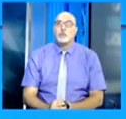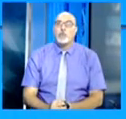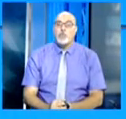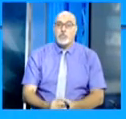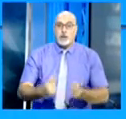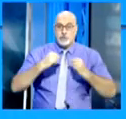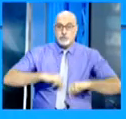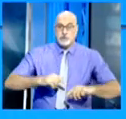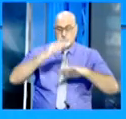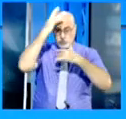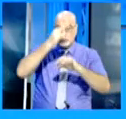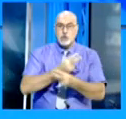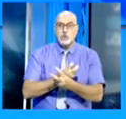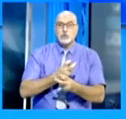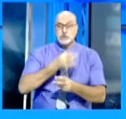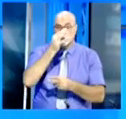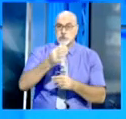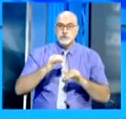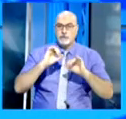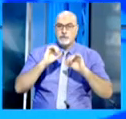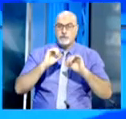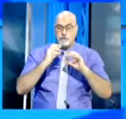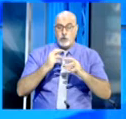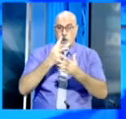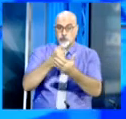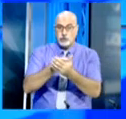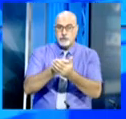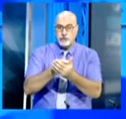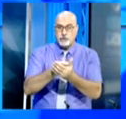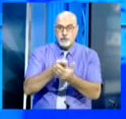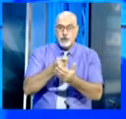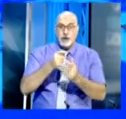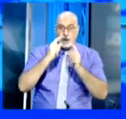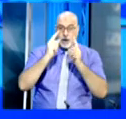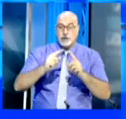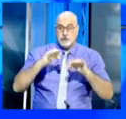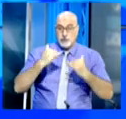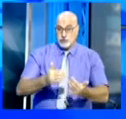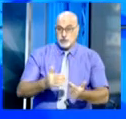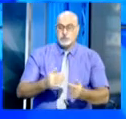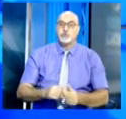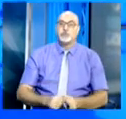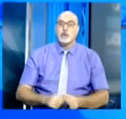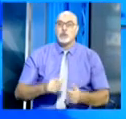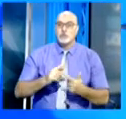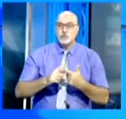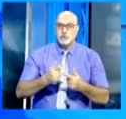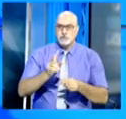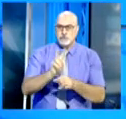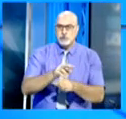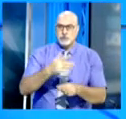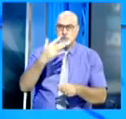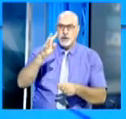الوزير المجري عن رغبة بلاده في استيراد الغاز الجزائري مؤكدا أهمية الزيارة المرتقبة لرئيسة